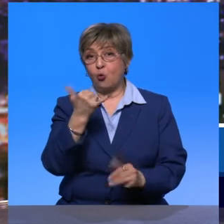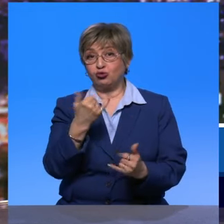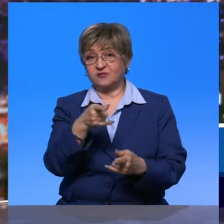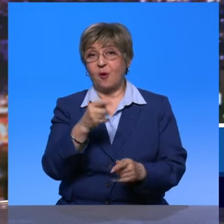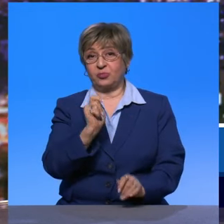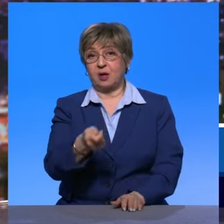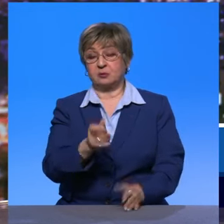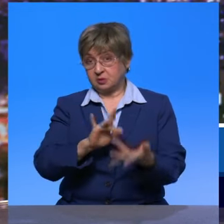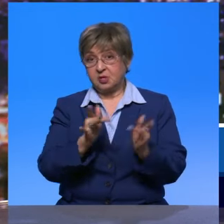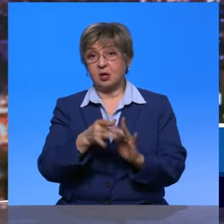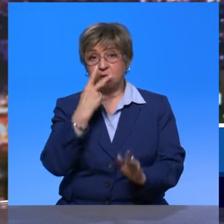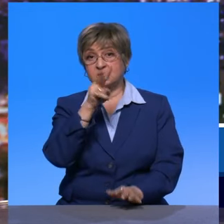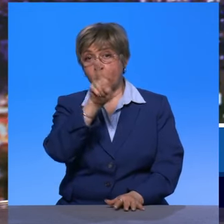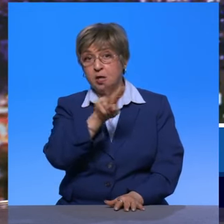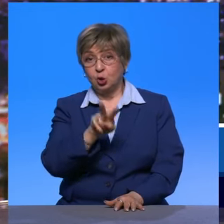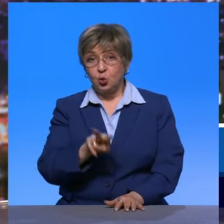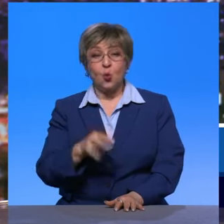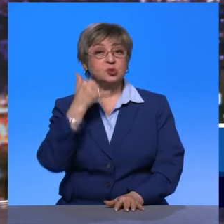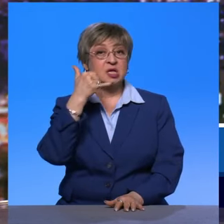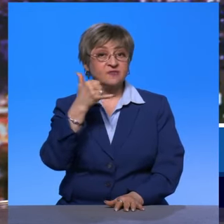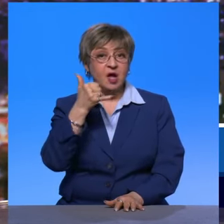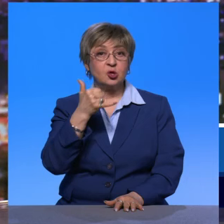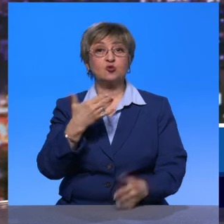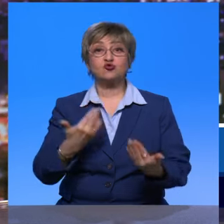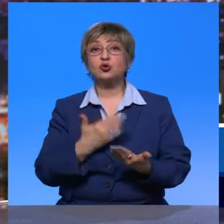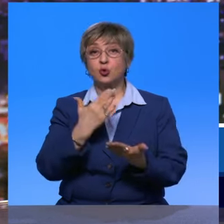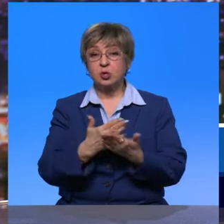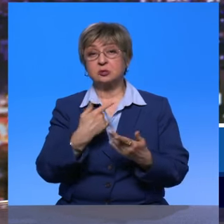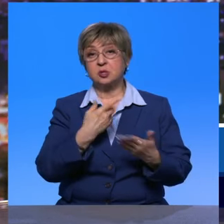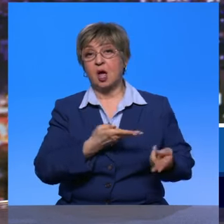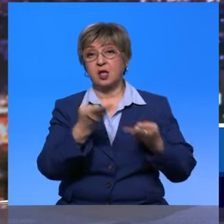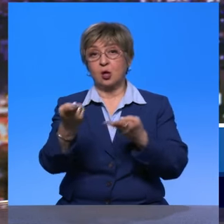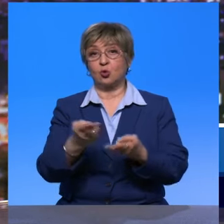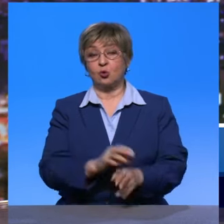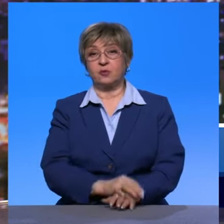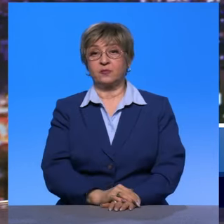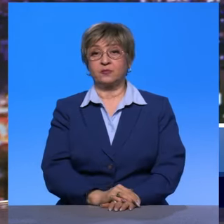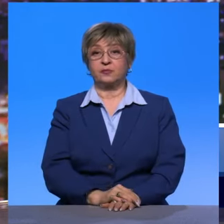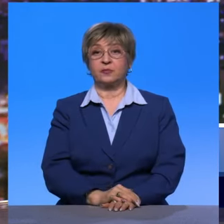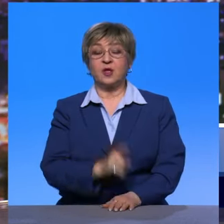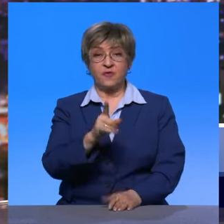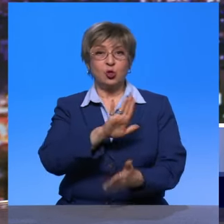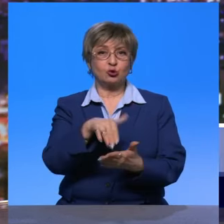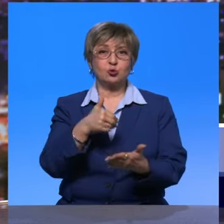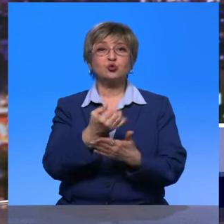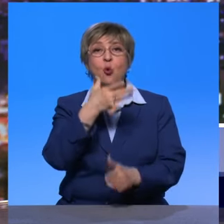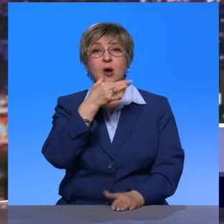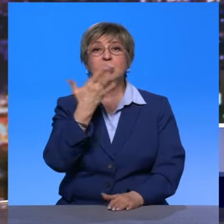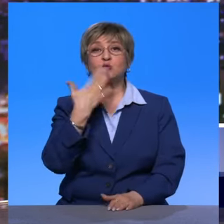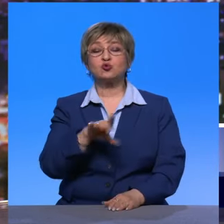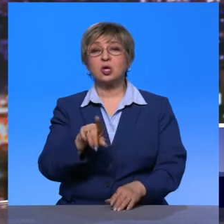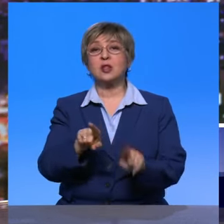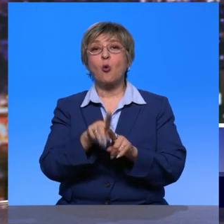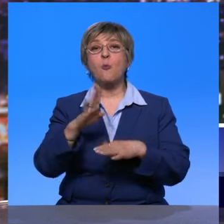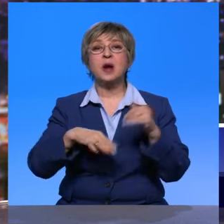сайты созваниваешься, жилье предоставляют, да, подъезжайте. Ну и пока вот до сих пор, вот вы сколько лет уже этой практикой